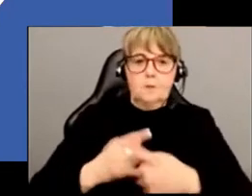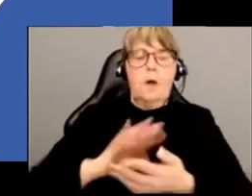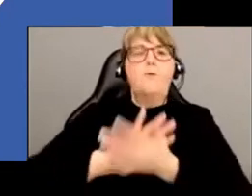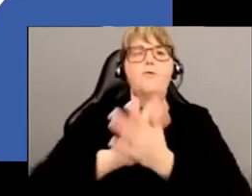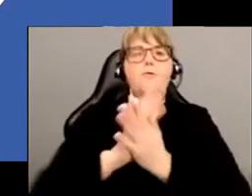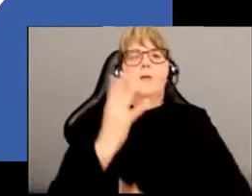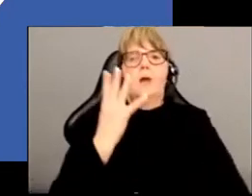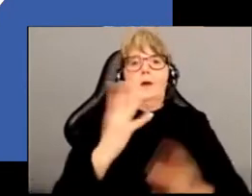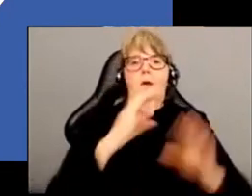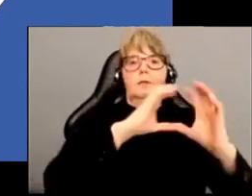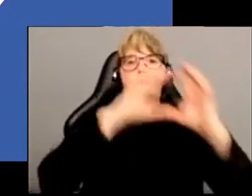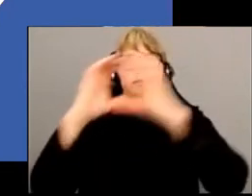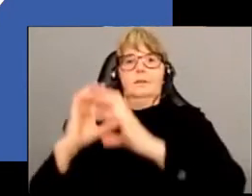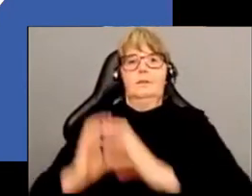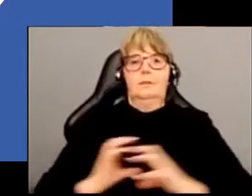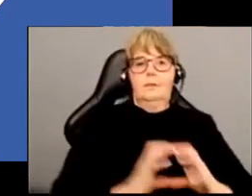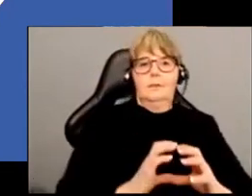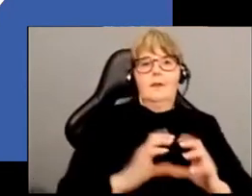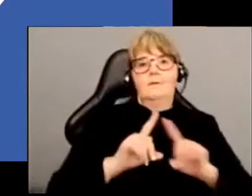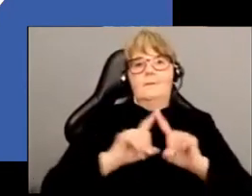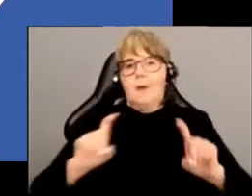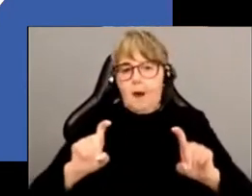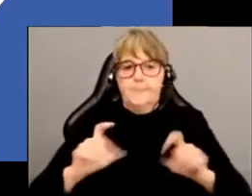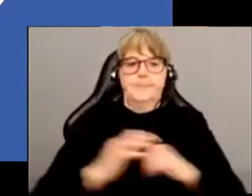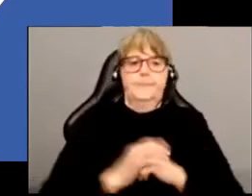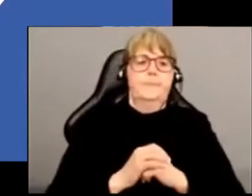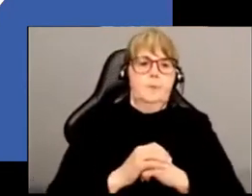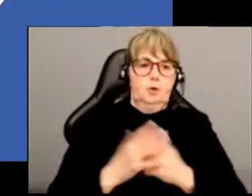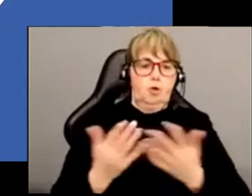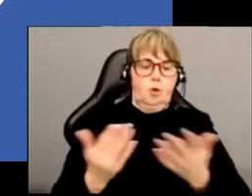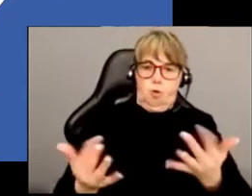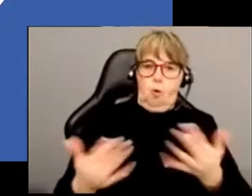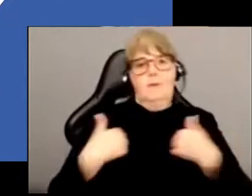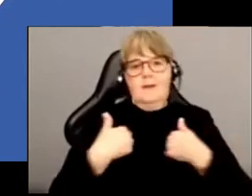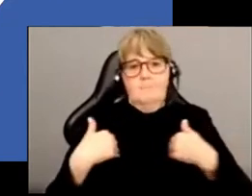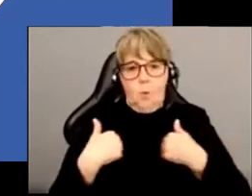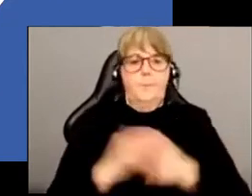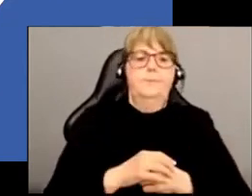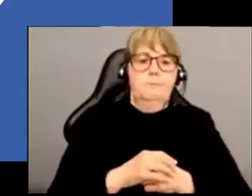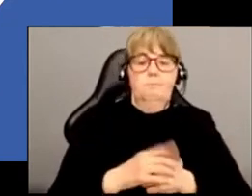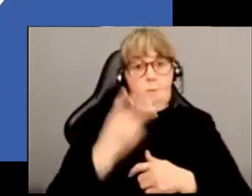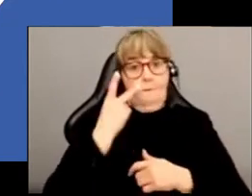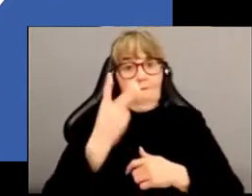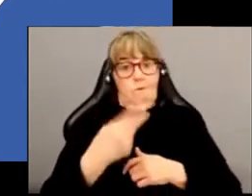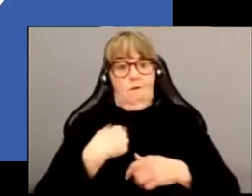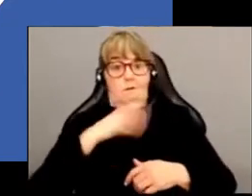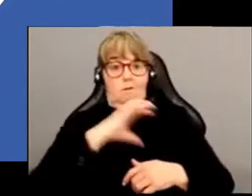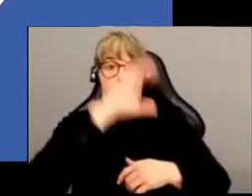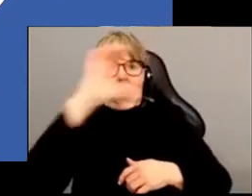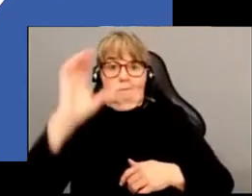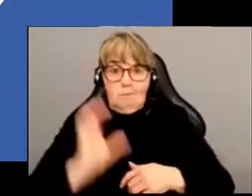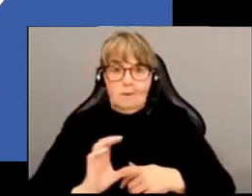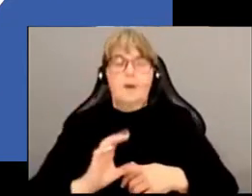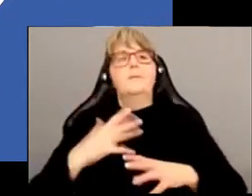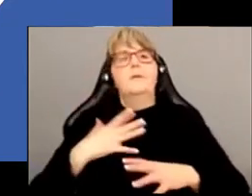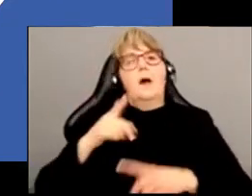catégories, finalement quatre grands types en quelque sorte d'animaux. Et on voit également que lorsqu'on regarde par rapport à les